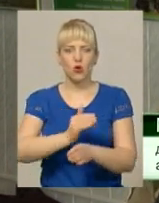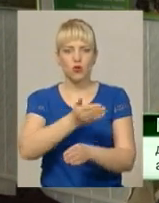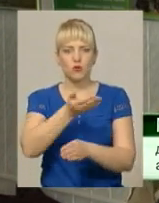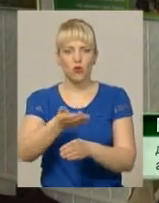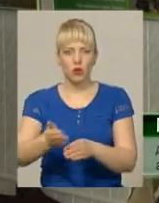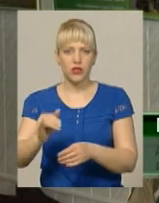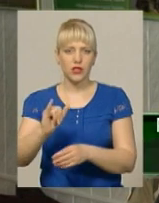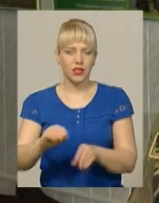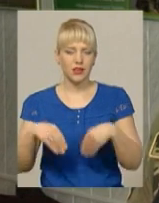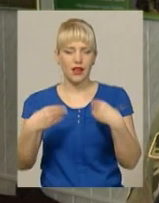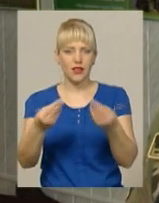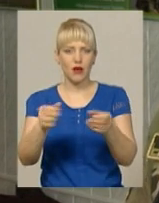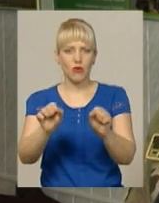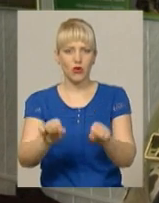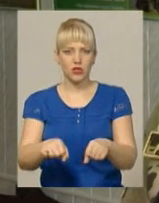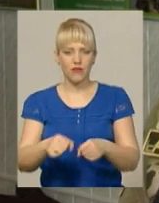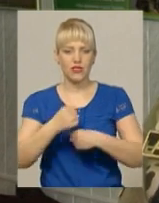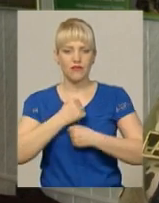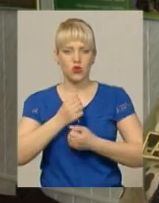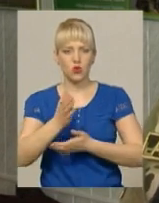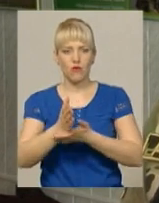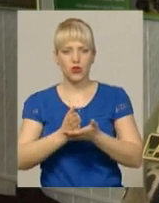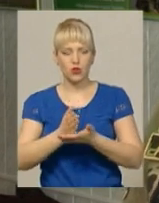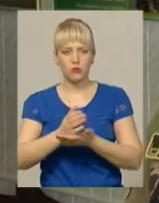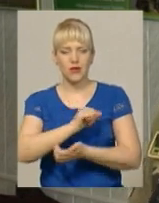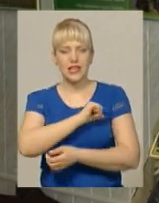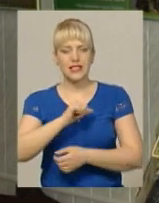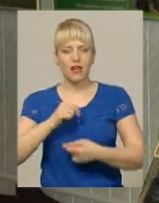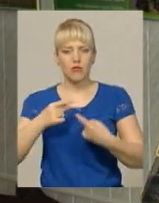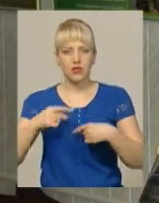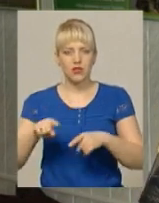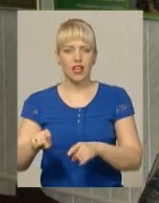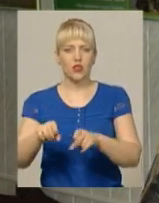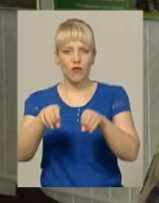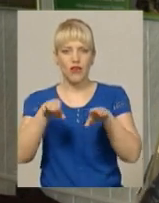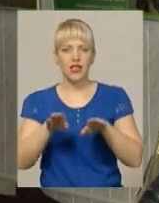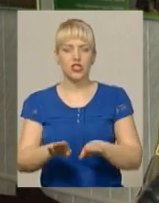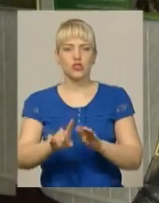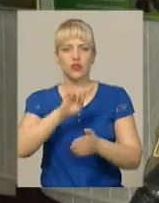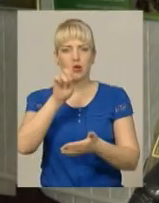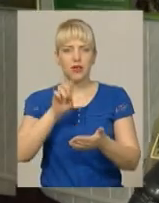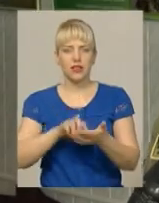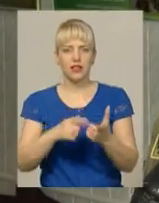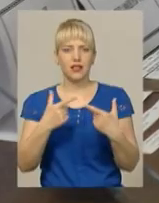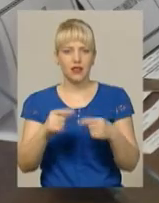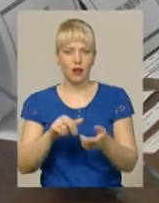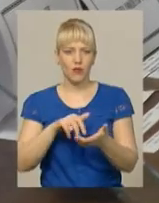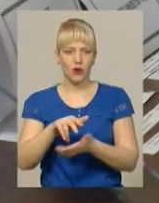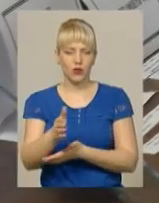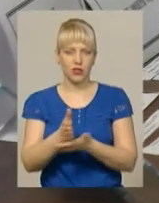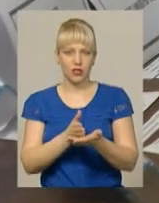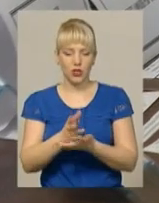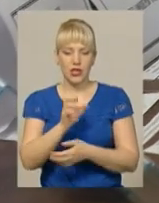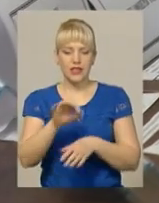дає можливість військовослужбовцям самостійно вирішити питання, де проходити службу». За